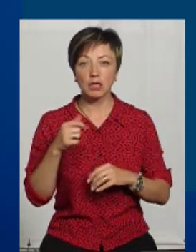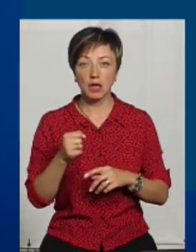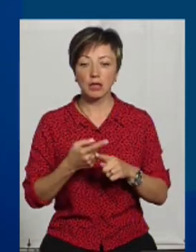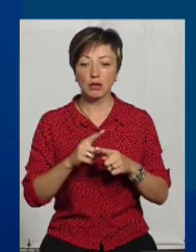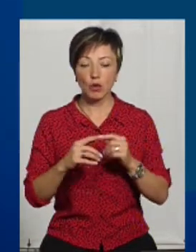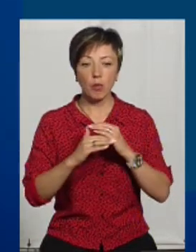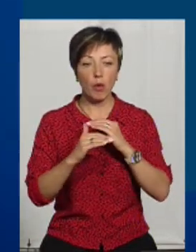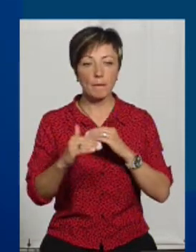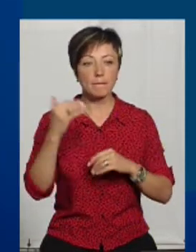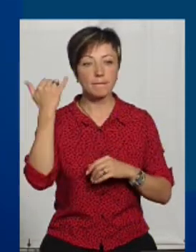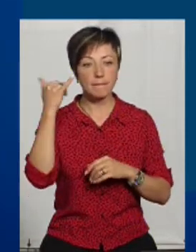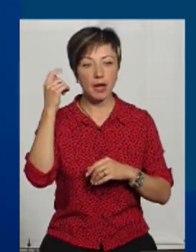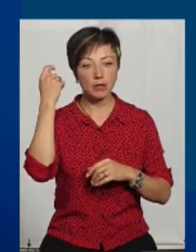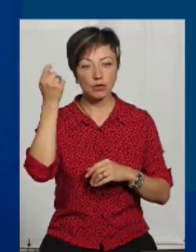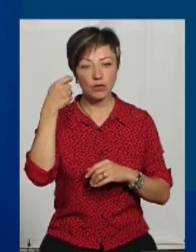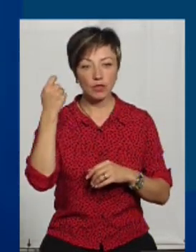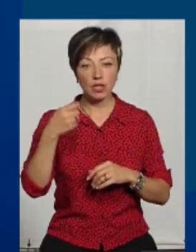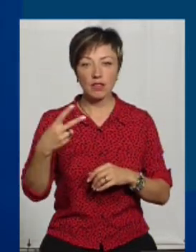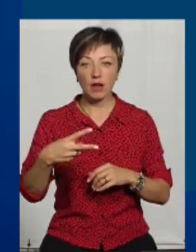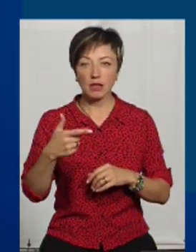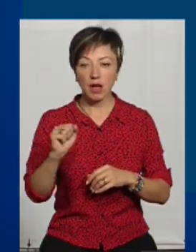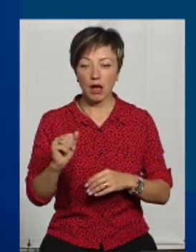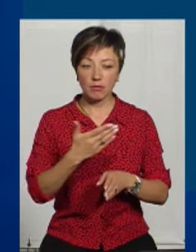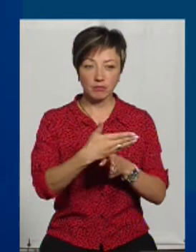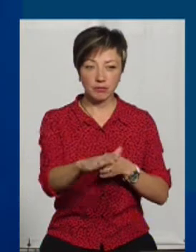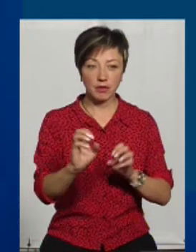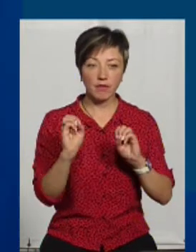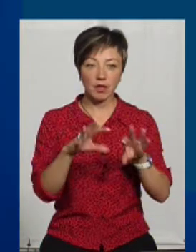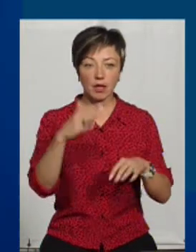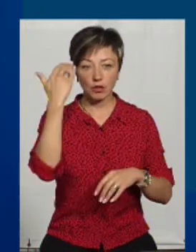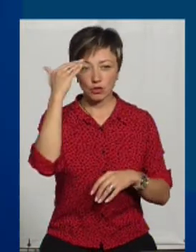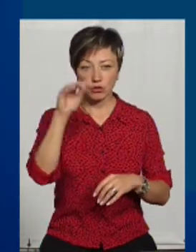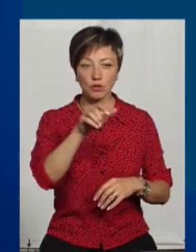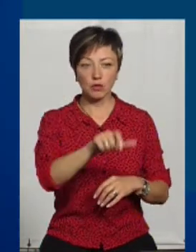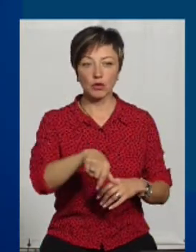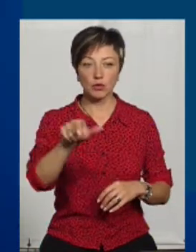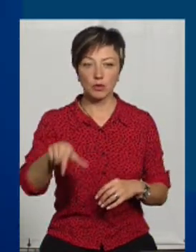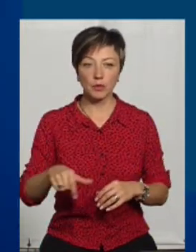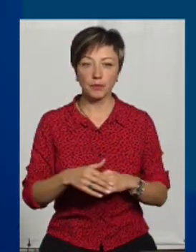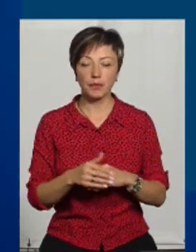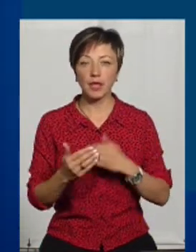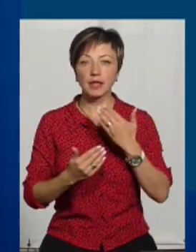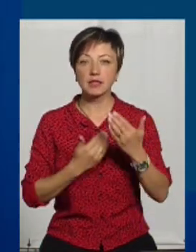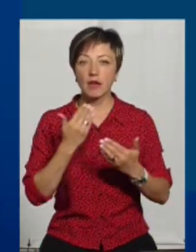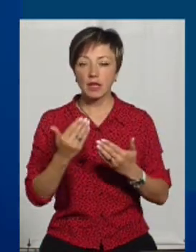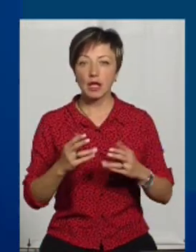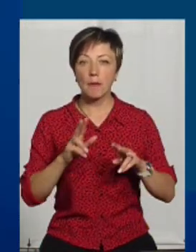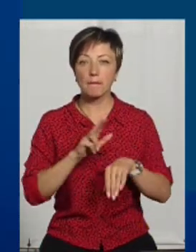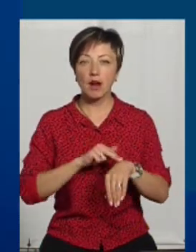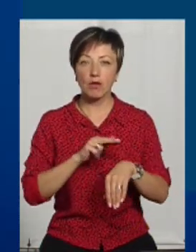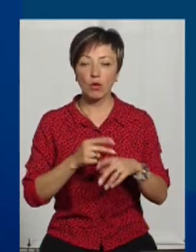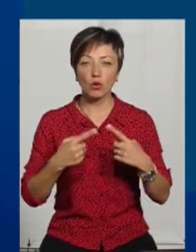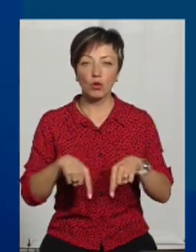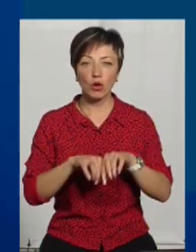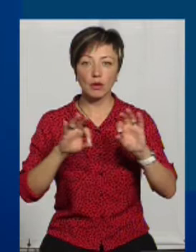цьому пасовищі 20 гектарів відрізали і віддали зовсім стороннім людям. Звернення у правоохоронні органи